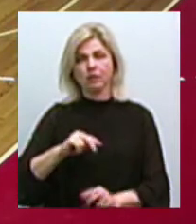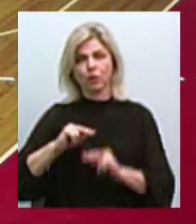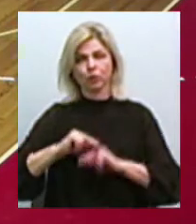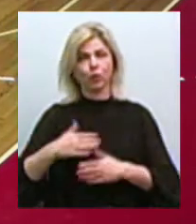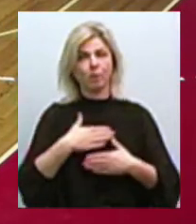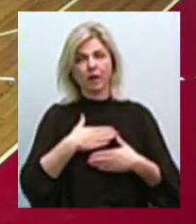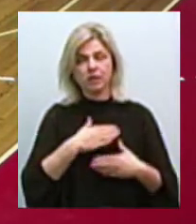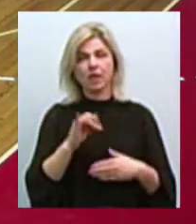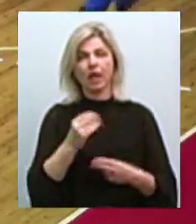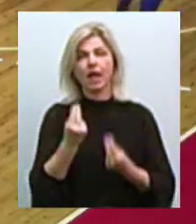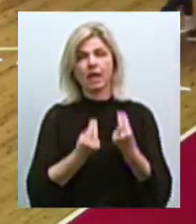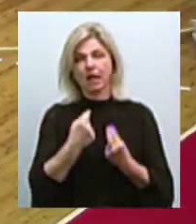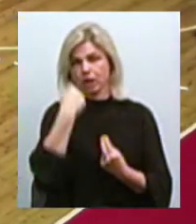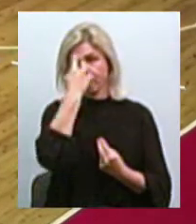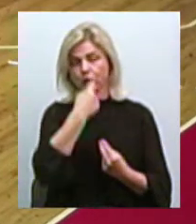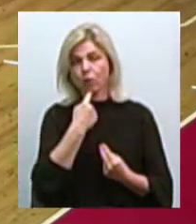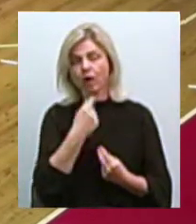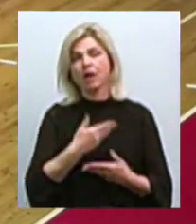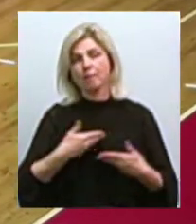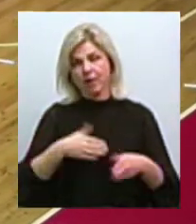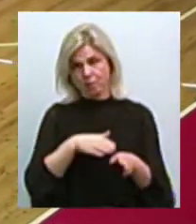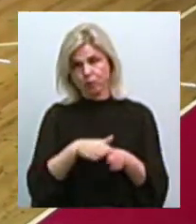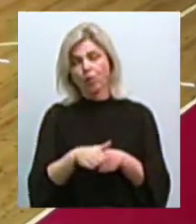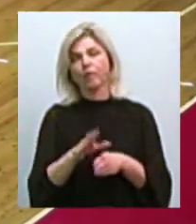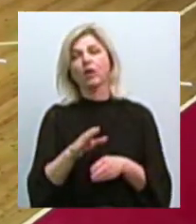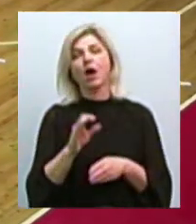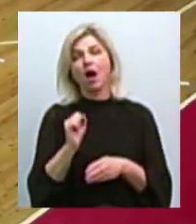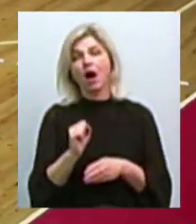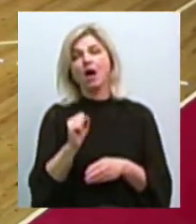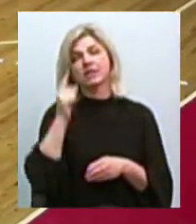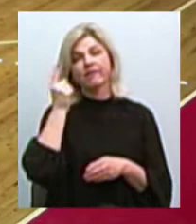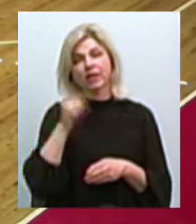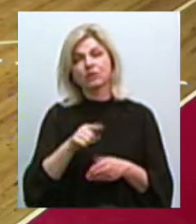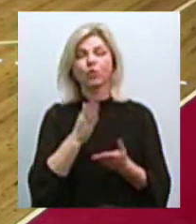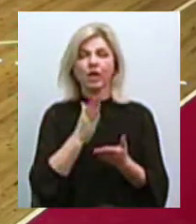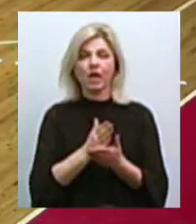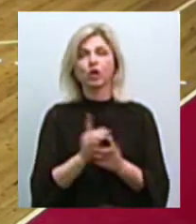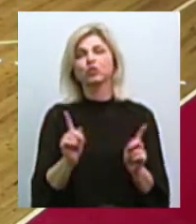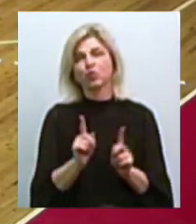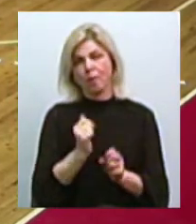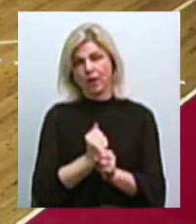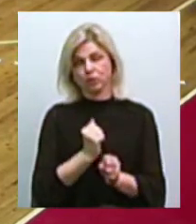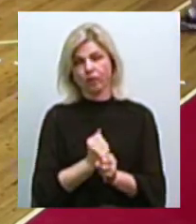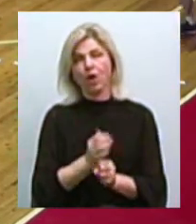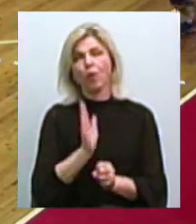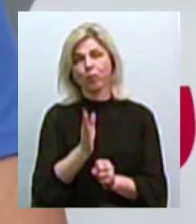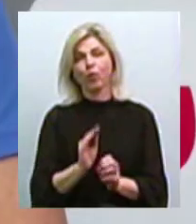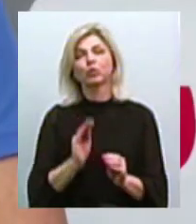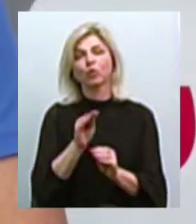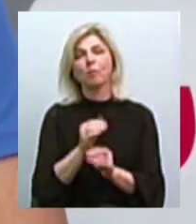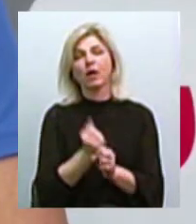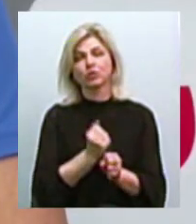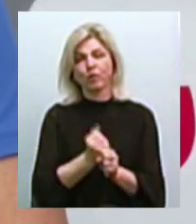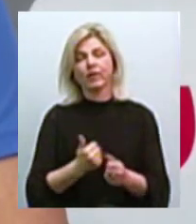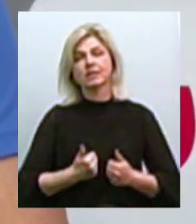більшій мірі гри в індивідуальному плані, ми впоралися з одного боку. Але, звісно, є ще над чим працювати. І ми будемо допрацьовувати і